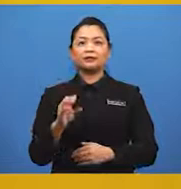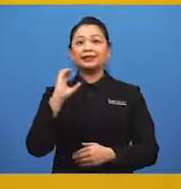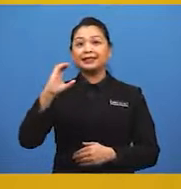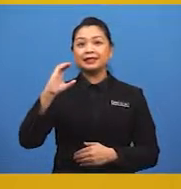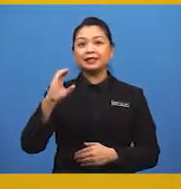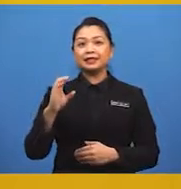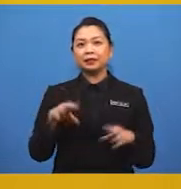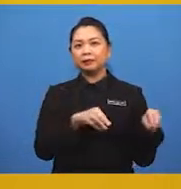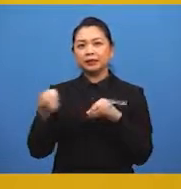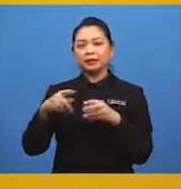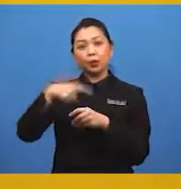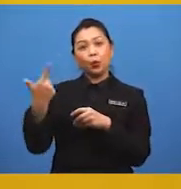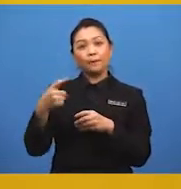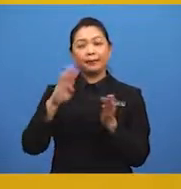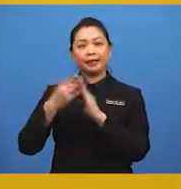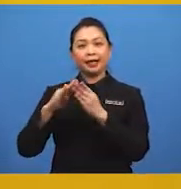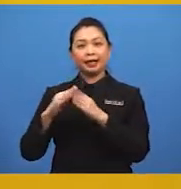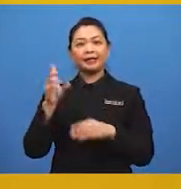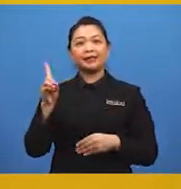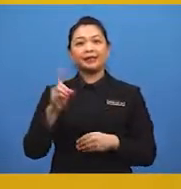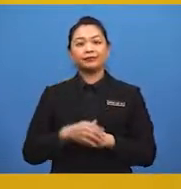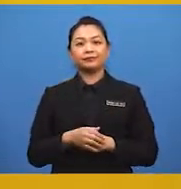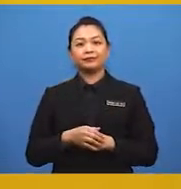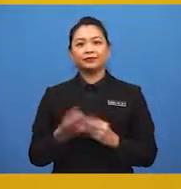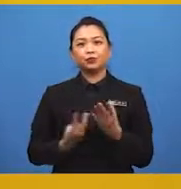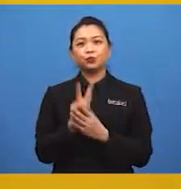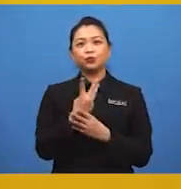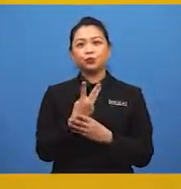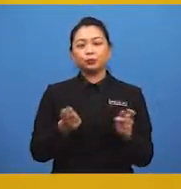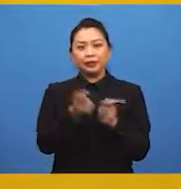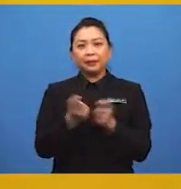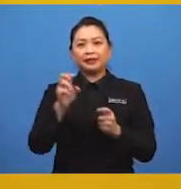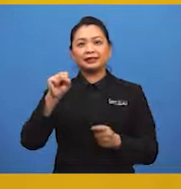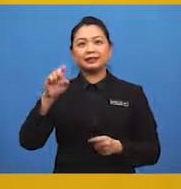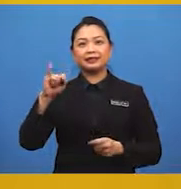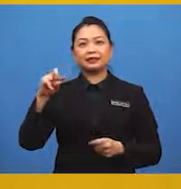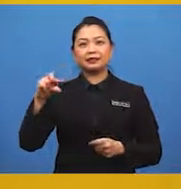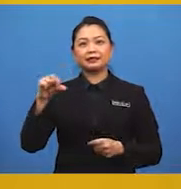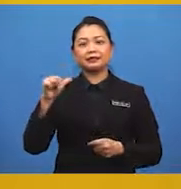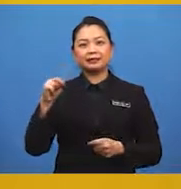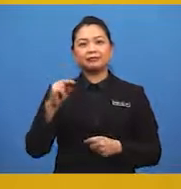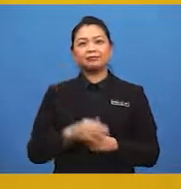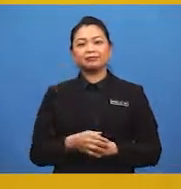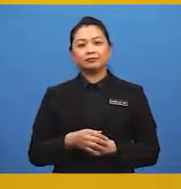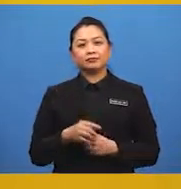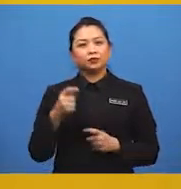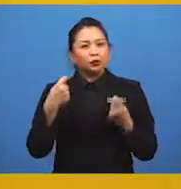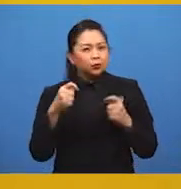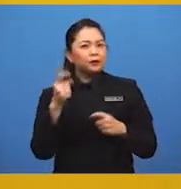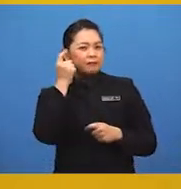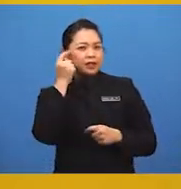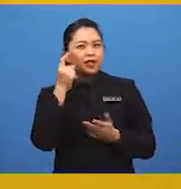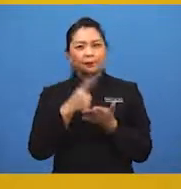C, migrasi keluar bandar, D, wujud pertempatan setinggal. Cuba